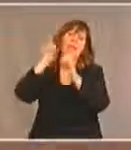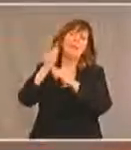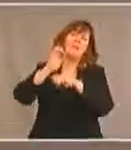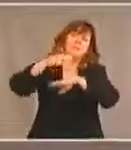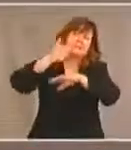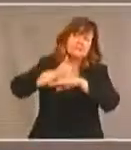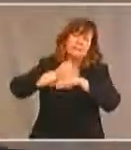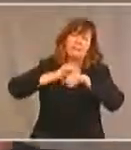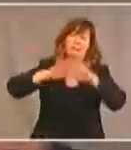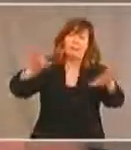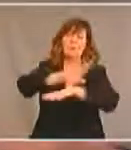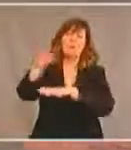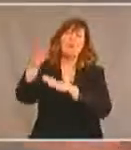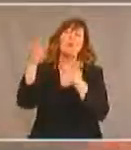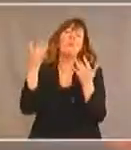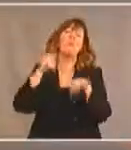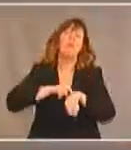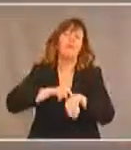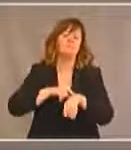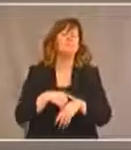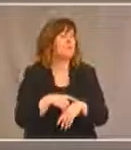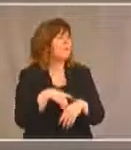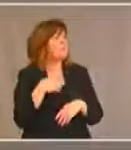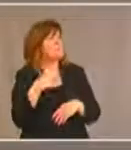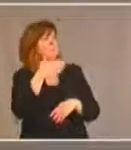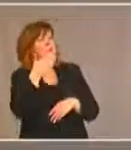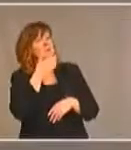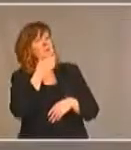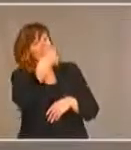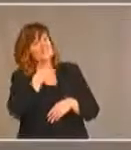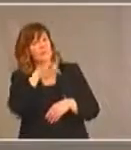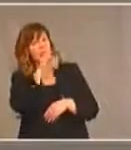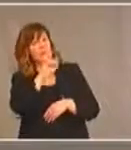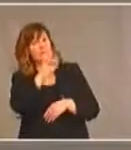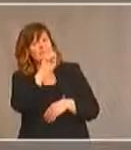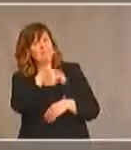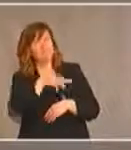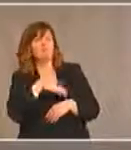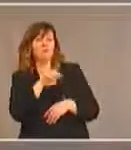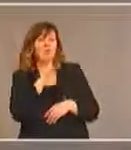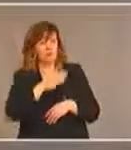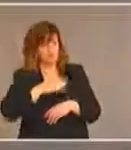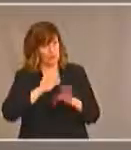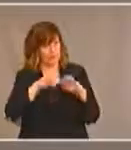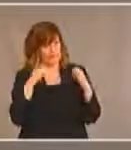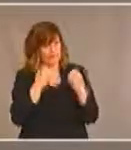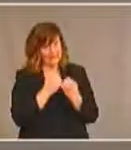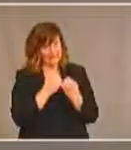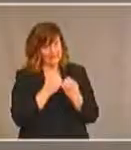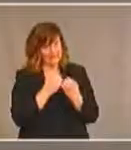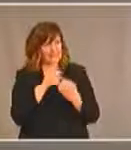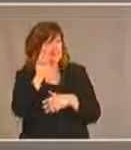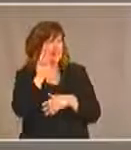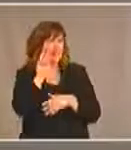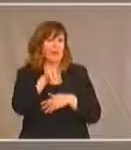en vigueur dans tout le pays. Merci de cette question, Jason. Je suis sûre que mon équipe qui regarde, qui visionne ce